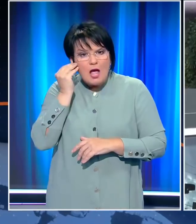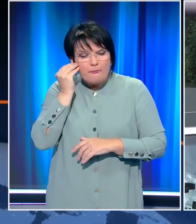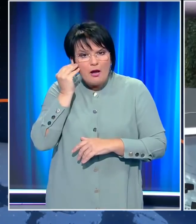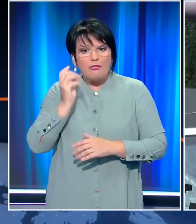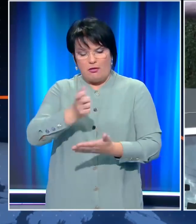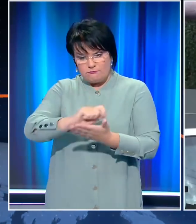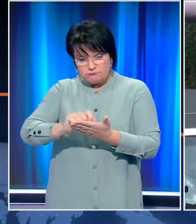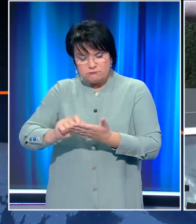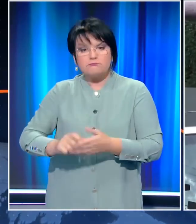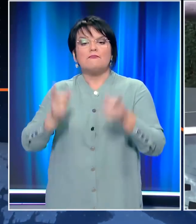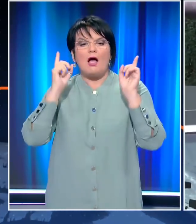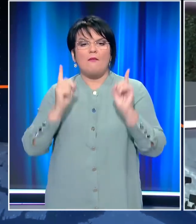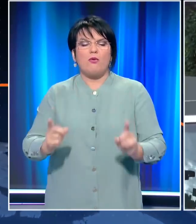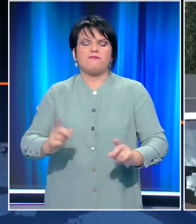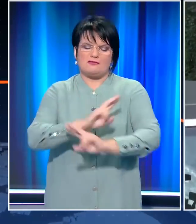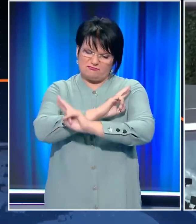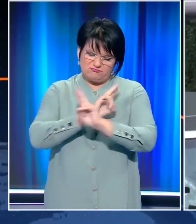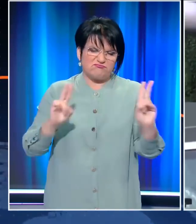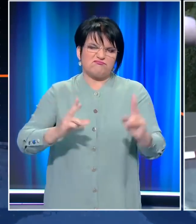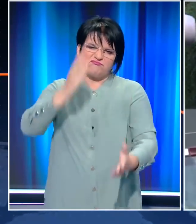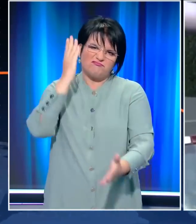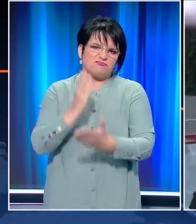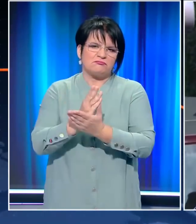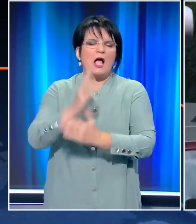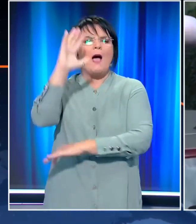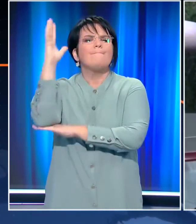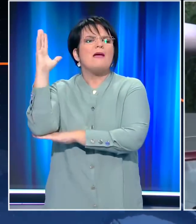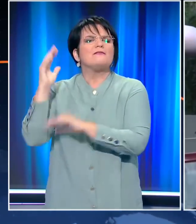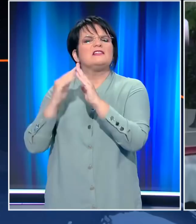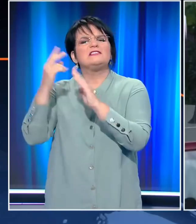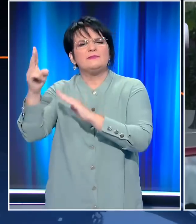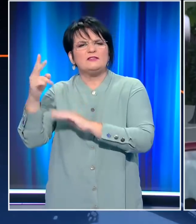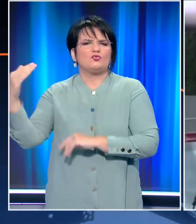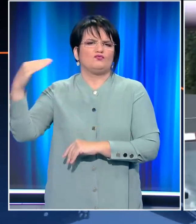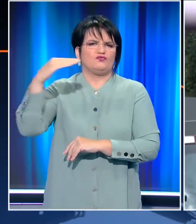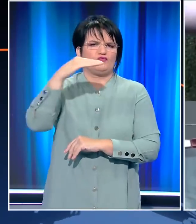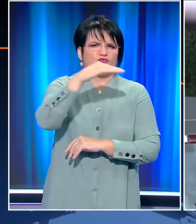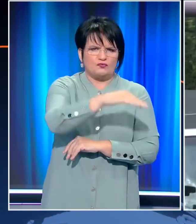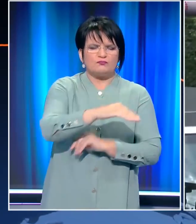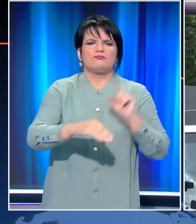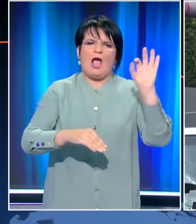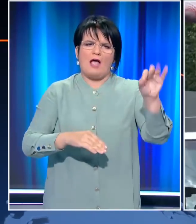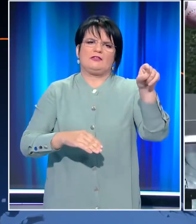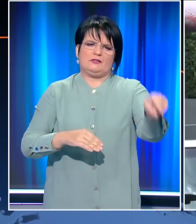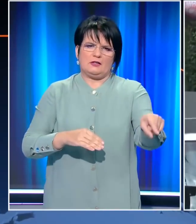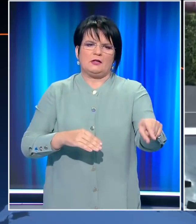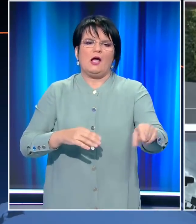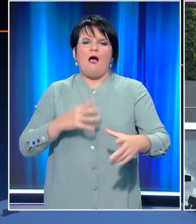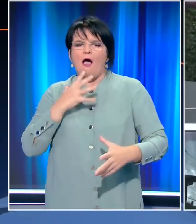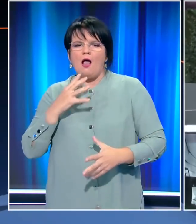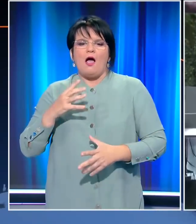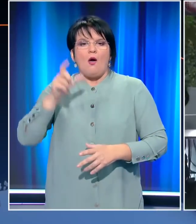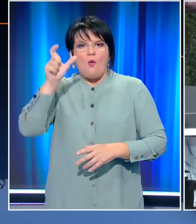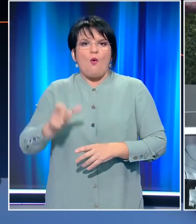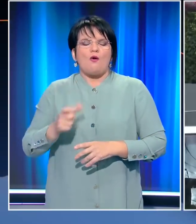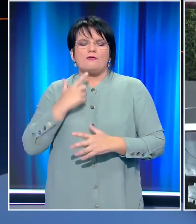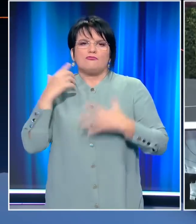καθαρογραφεί η απόφαση ξεκίνησε από την πέφτια από το σπίτι του για να φτάσει εδώ. Θέλω να σας πω ότι ήταν αρκετά επεισοδιακή η άφηξη του